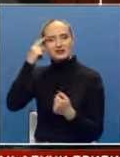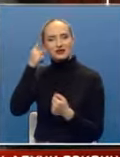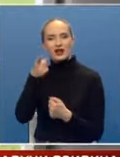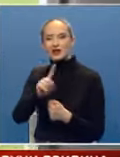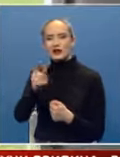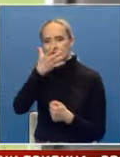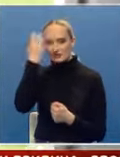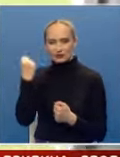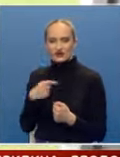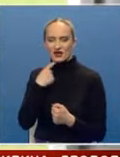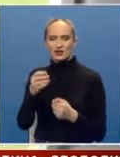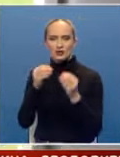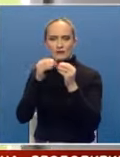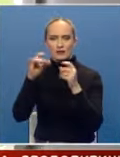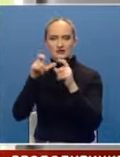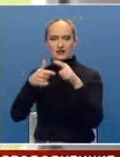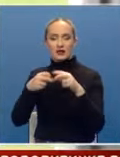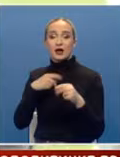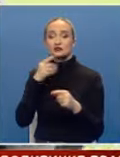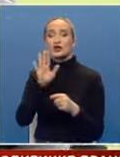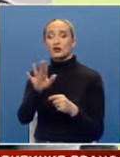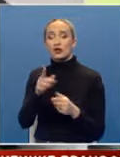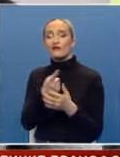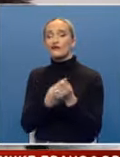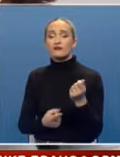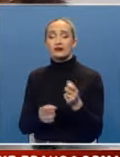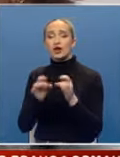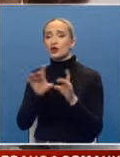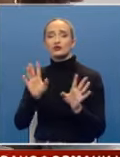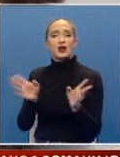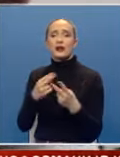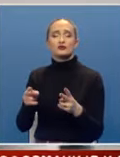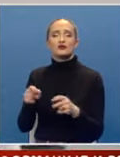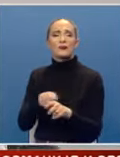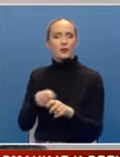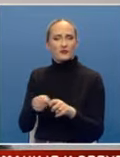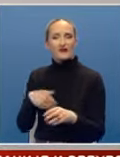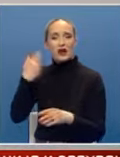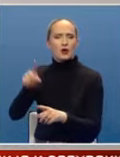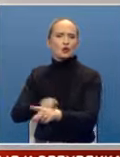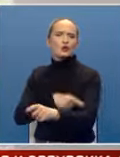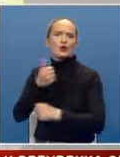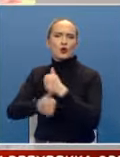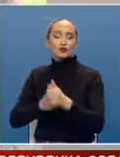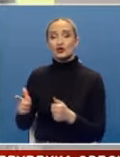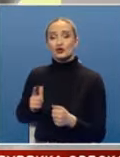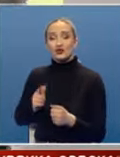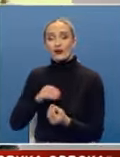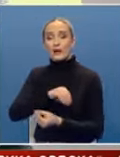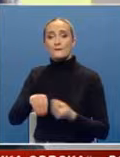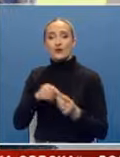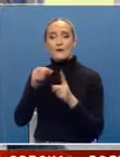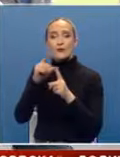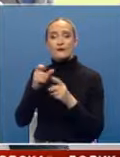njega ne blijedi, kaže Bosiljka. Iako njihov gubitak ništa ne može da nadoknadi, nakon dugogodišnjeg iščekivanja porodica